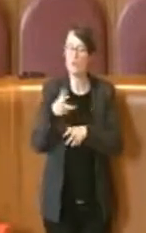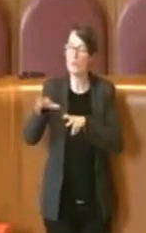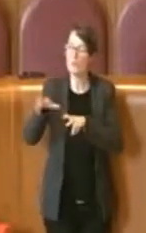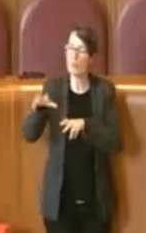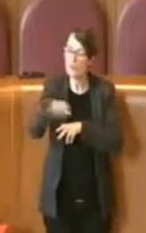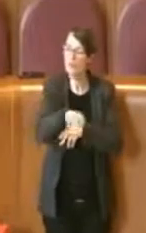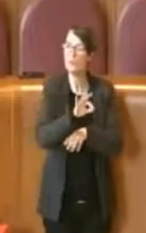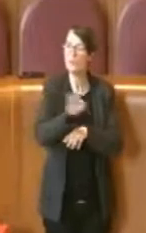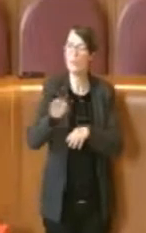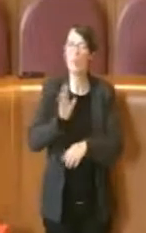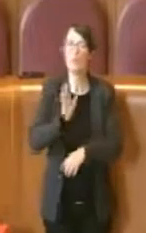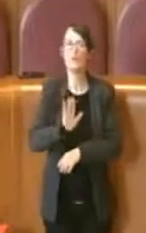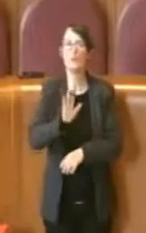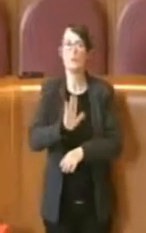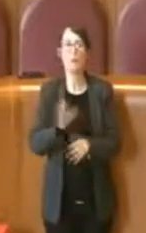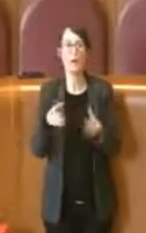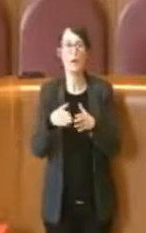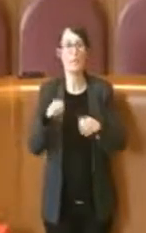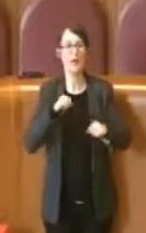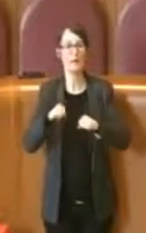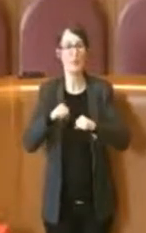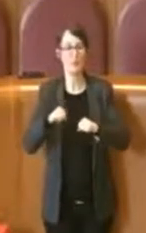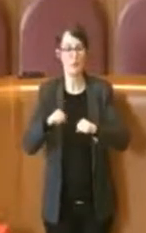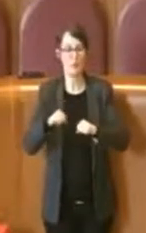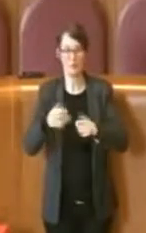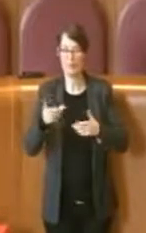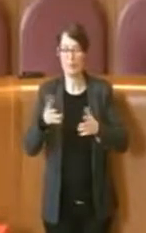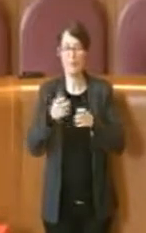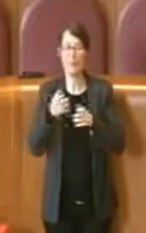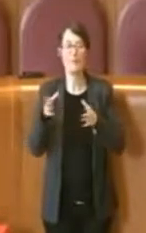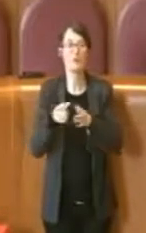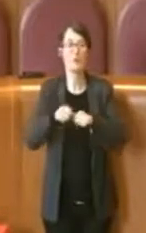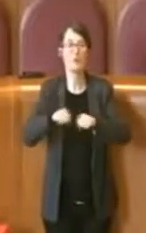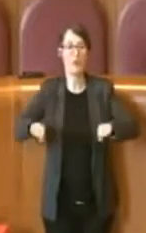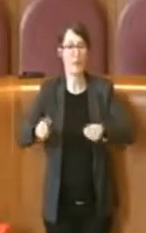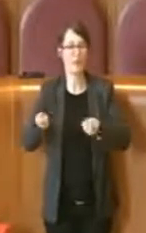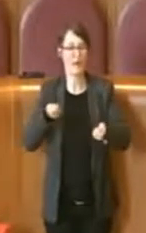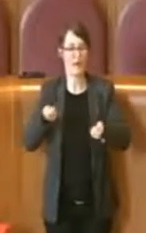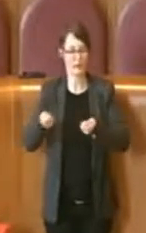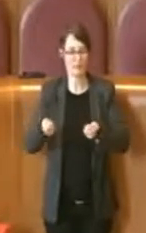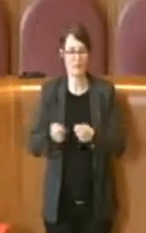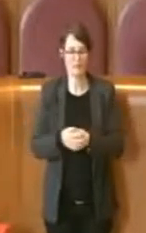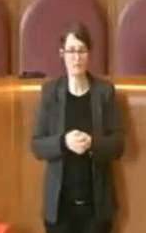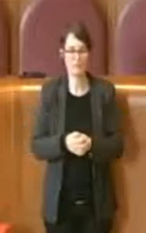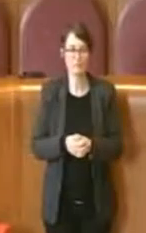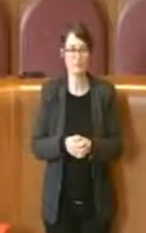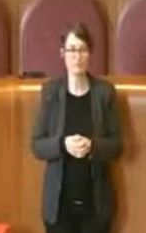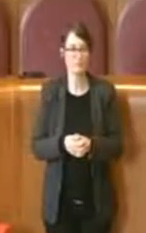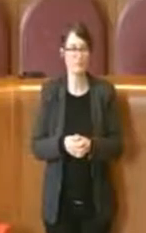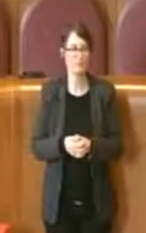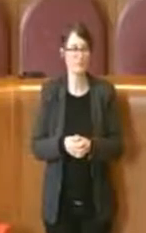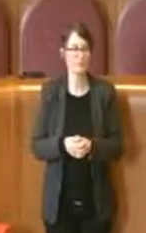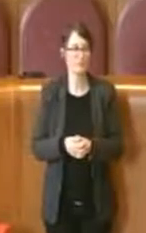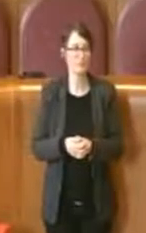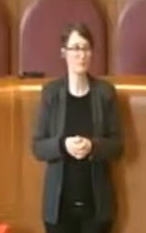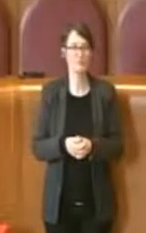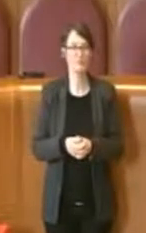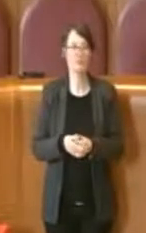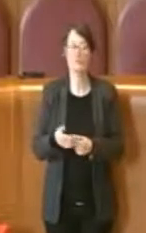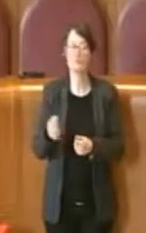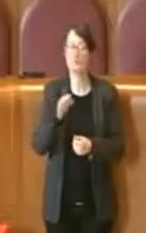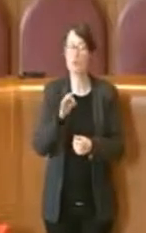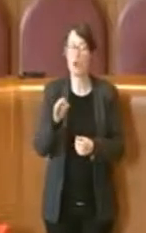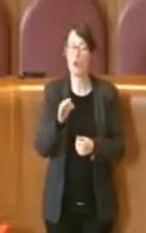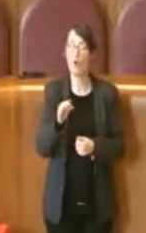Roma, ma anche stanziamenti, per dire, nuovi come sul Dipartimento Attuazione Urbanistica,